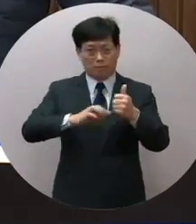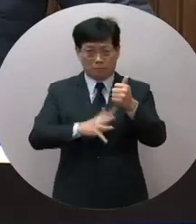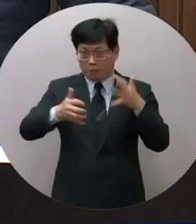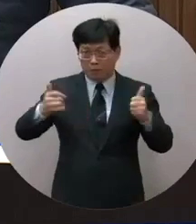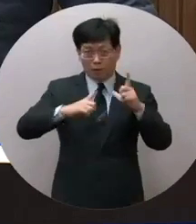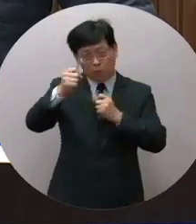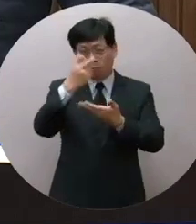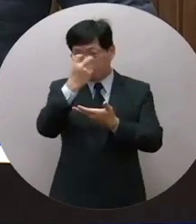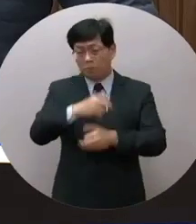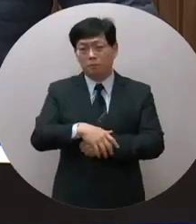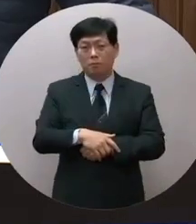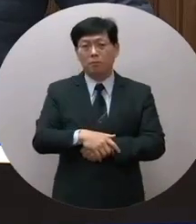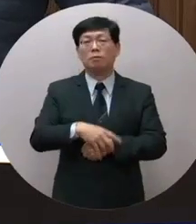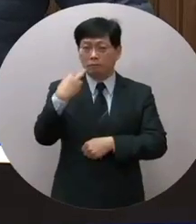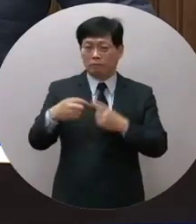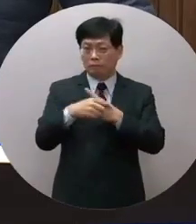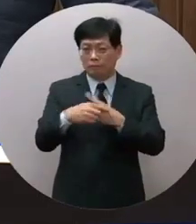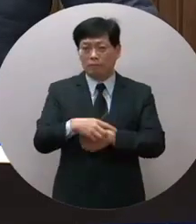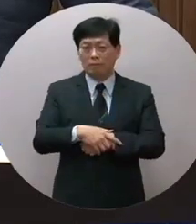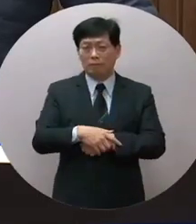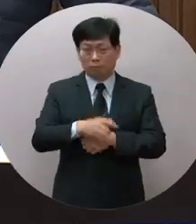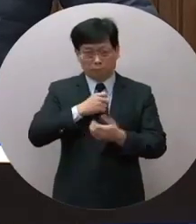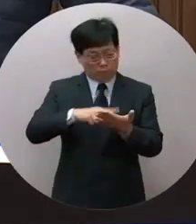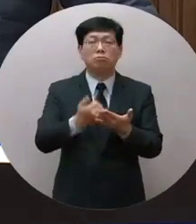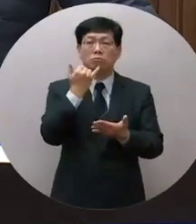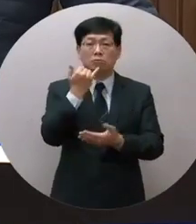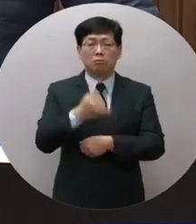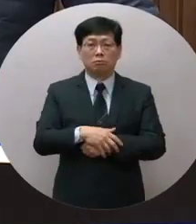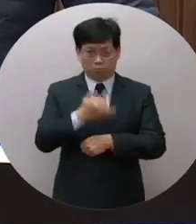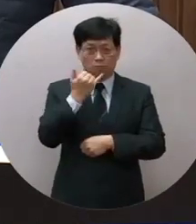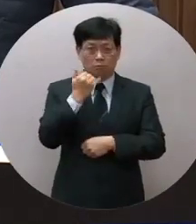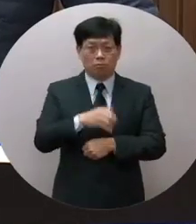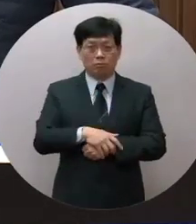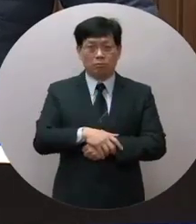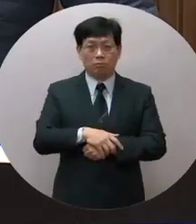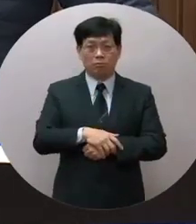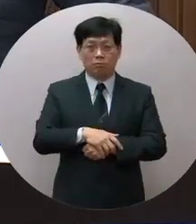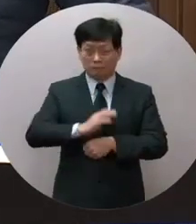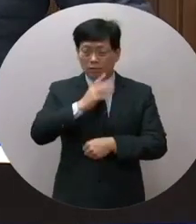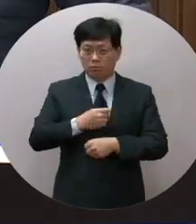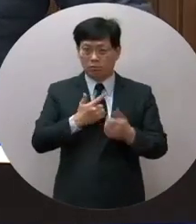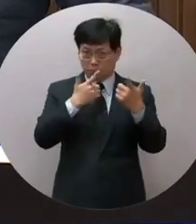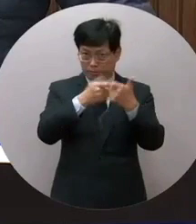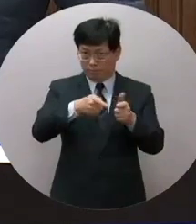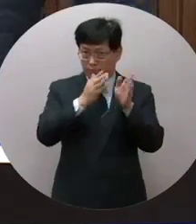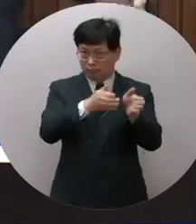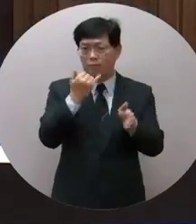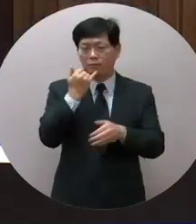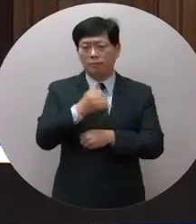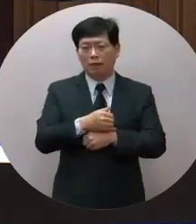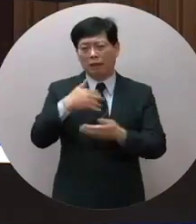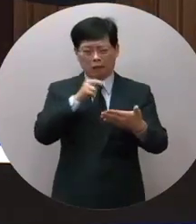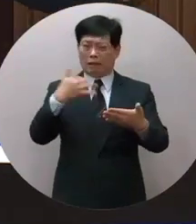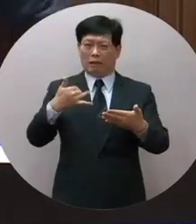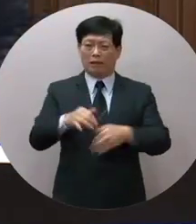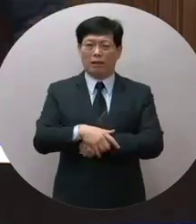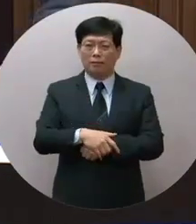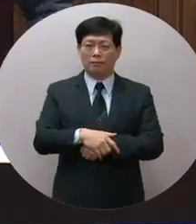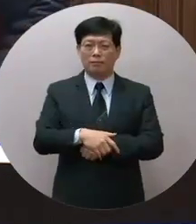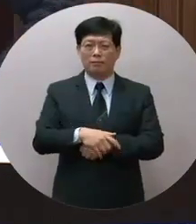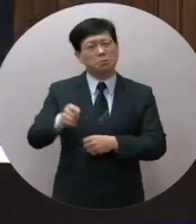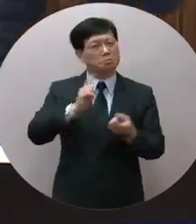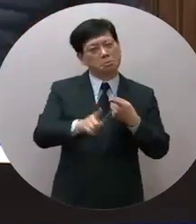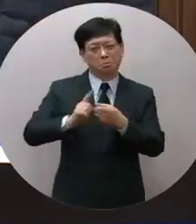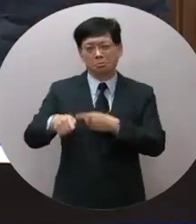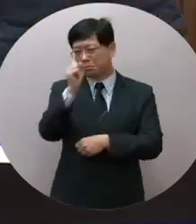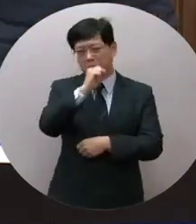下心來拿去好好看一看再來研究要改可以改沒有錯可以改但是朝這個方向不要沒有看到版本